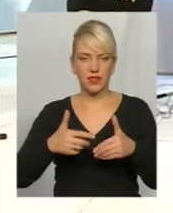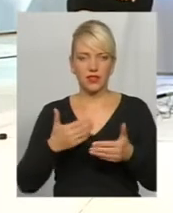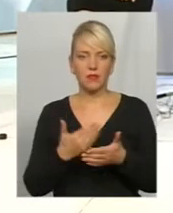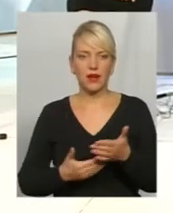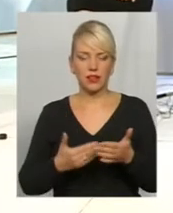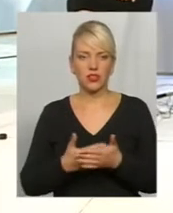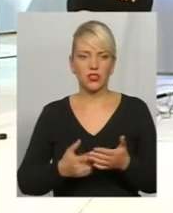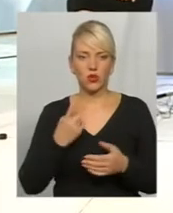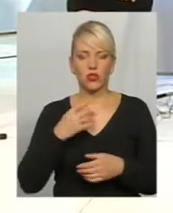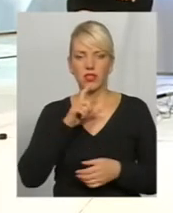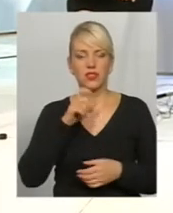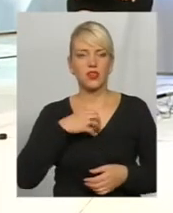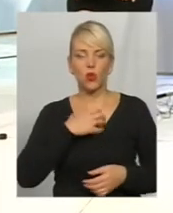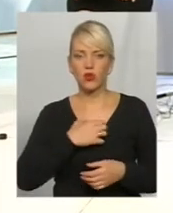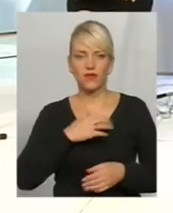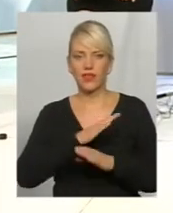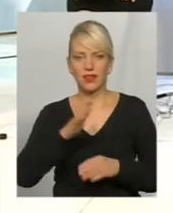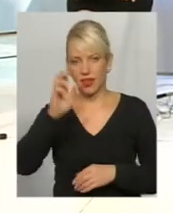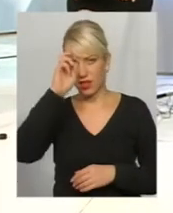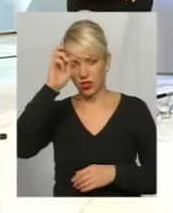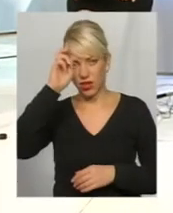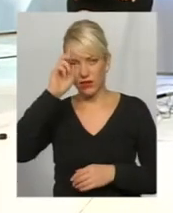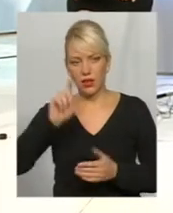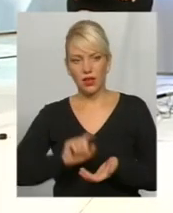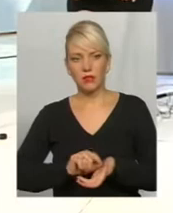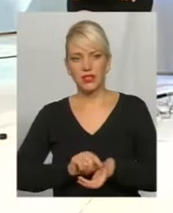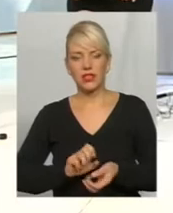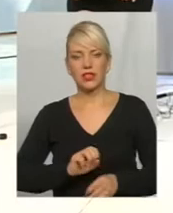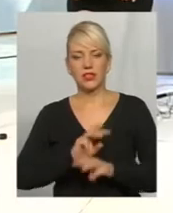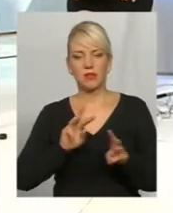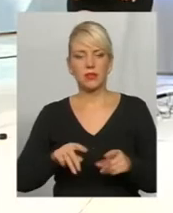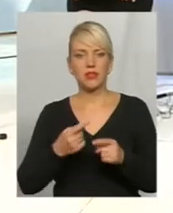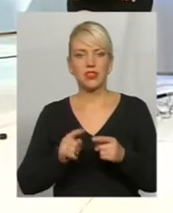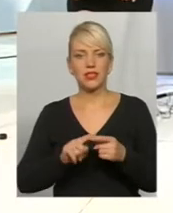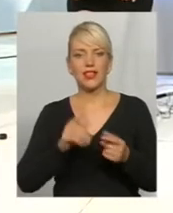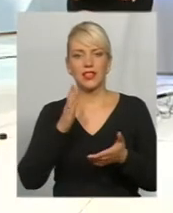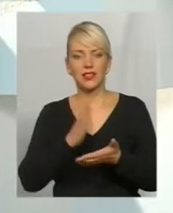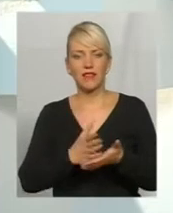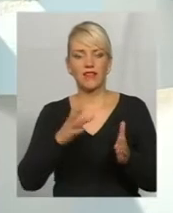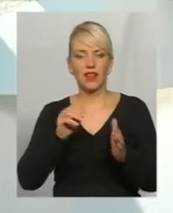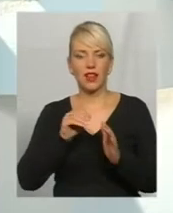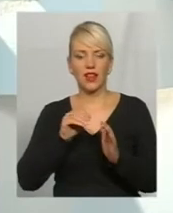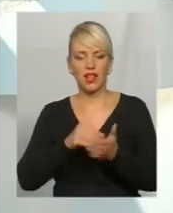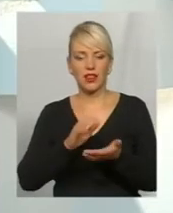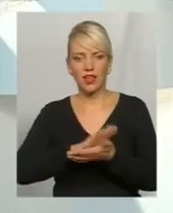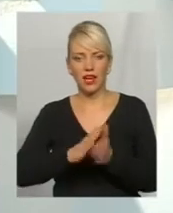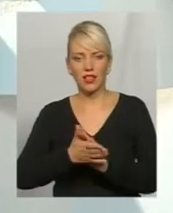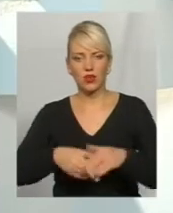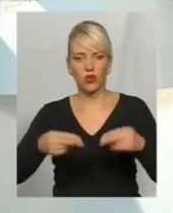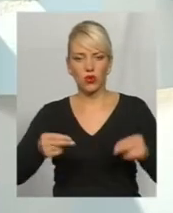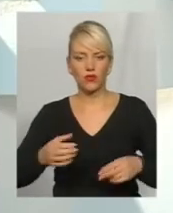одним із основних, не державних, пенсійних забезпечень – це є укладання договорів страхування життя.